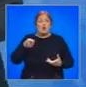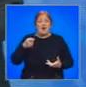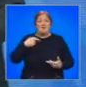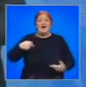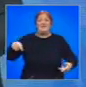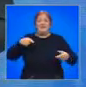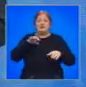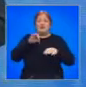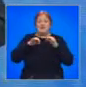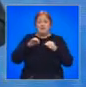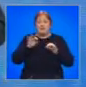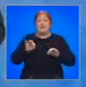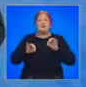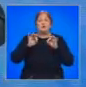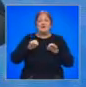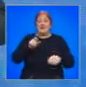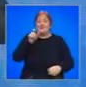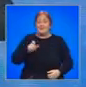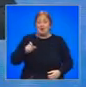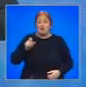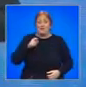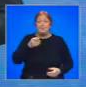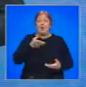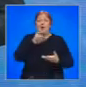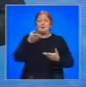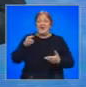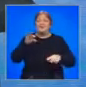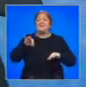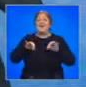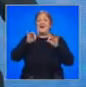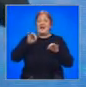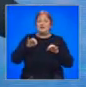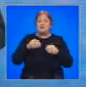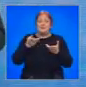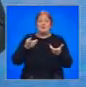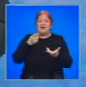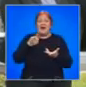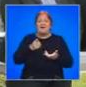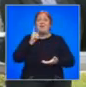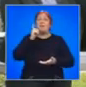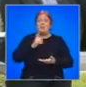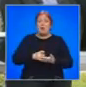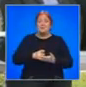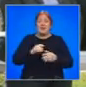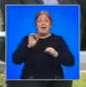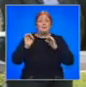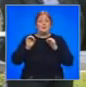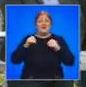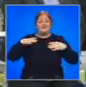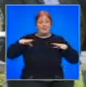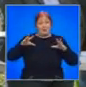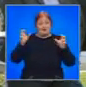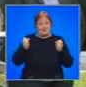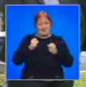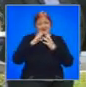ще избираме и ще оценяваме хората по техните качества, по това какво могат. Модерната демокрация събира